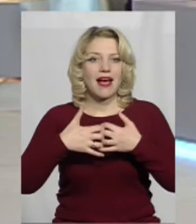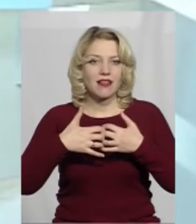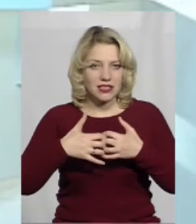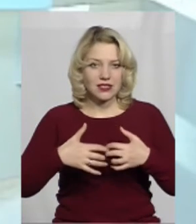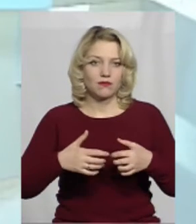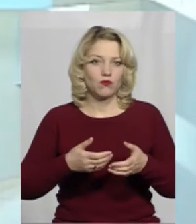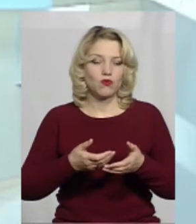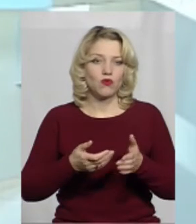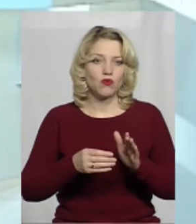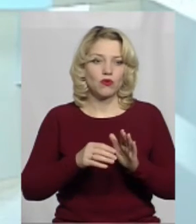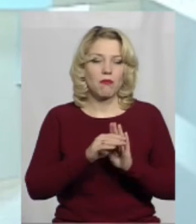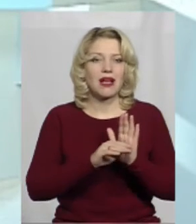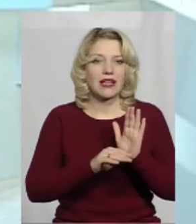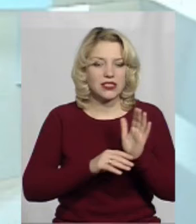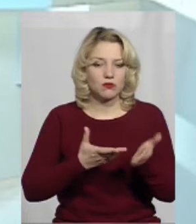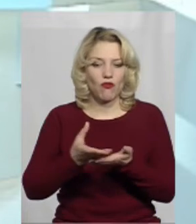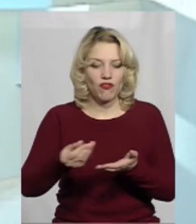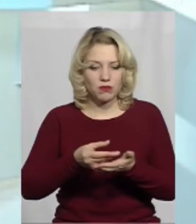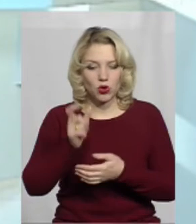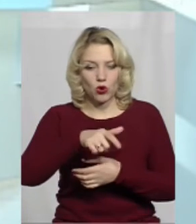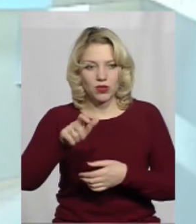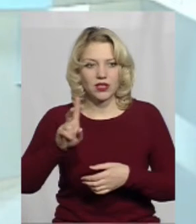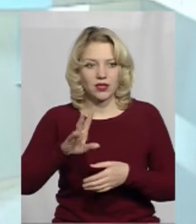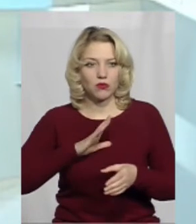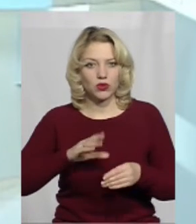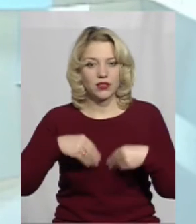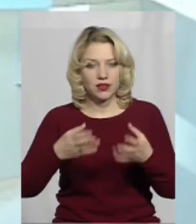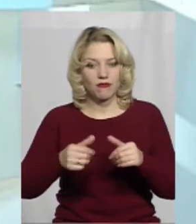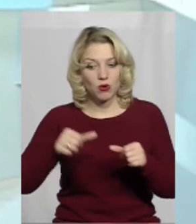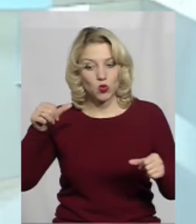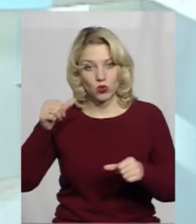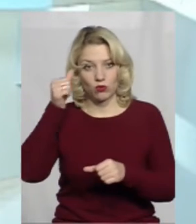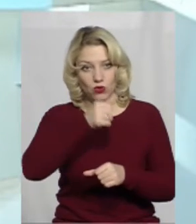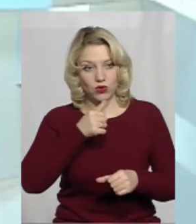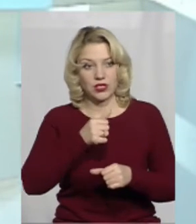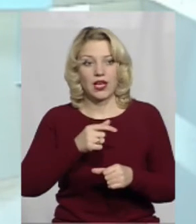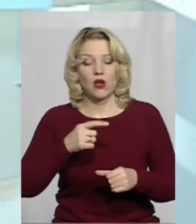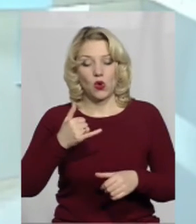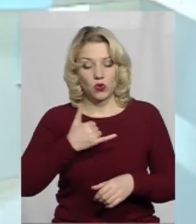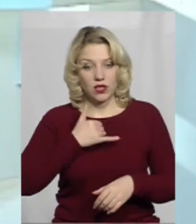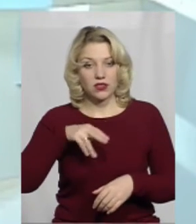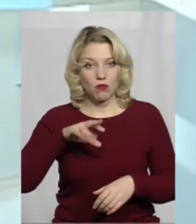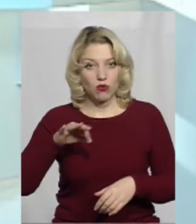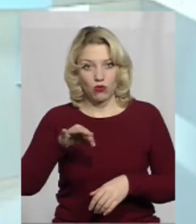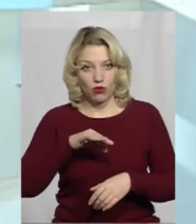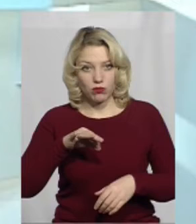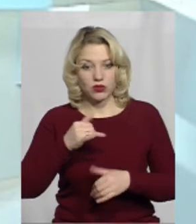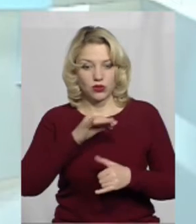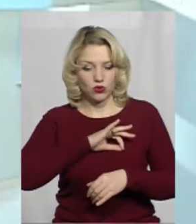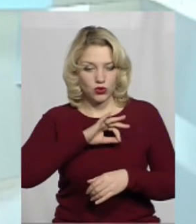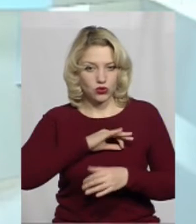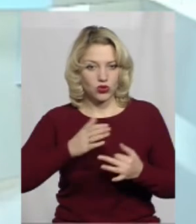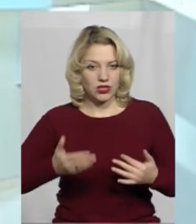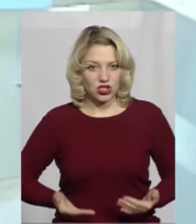субсидії тим громадянам, яким ми призначили і в минулому році. Тобто, у нас сьогодні по області користується